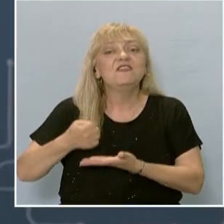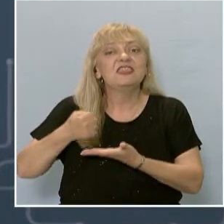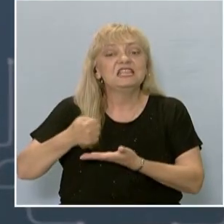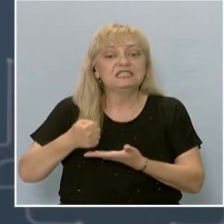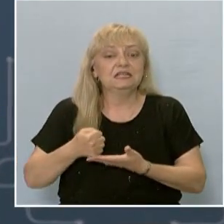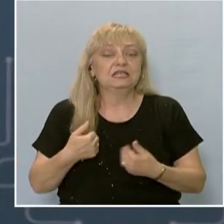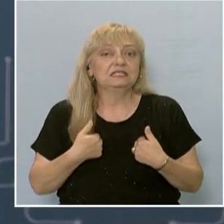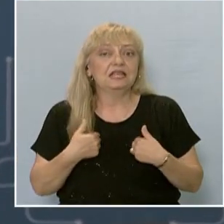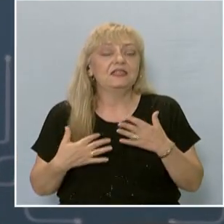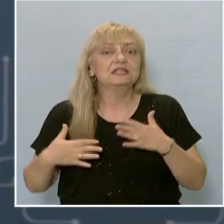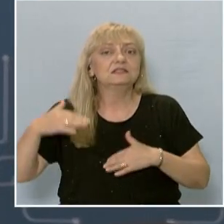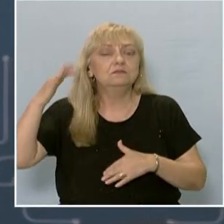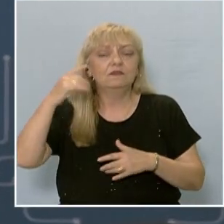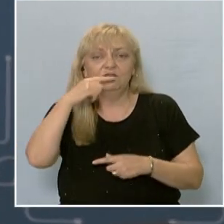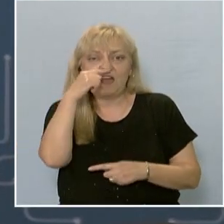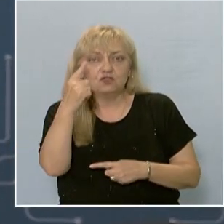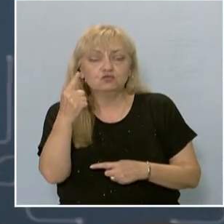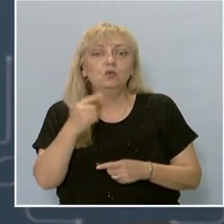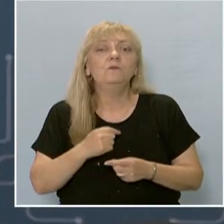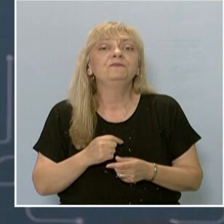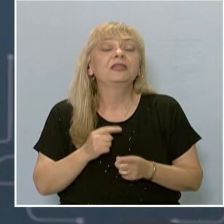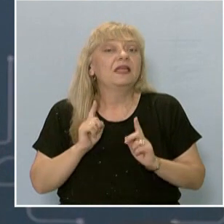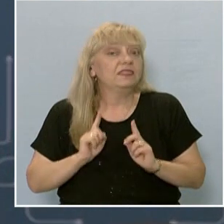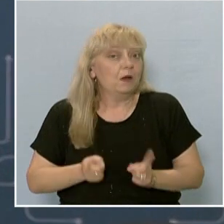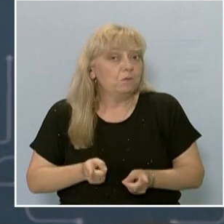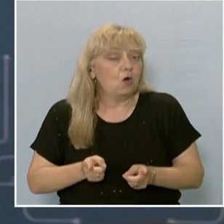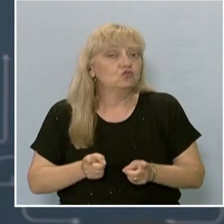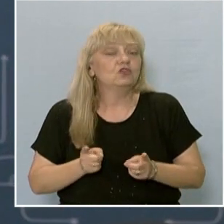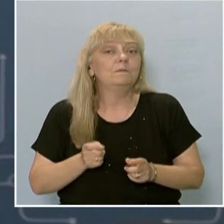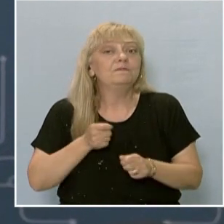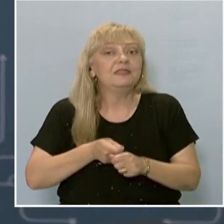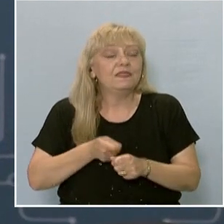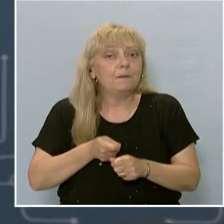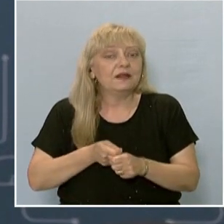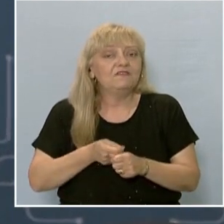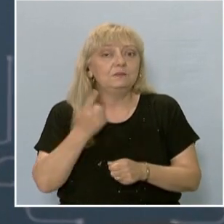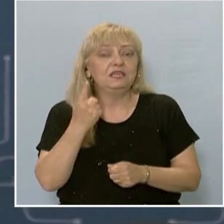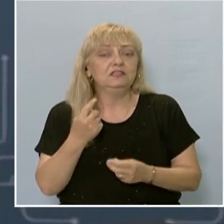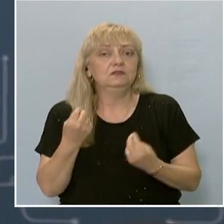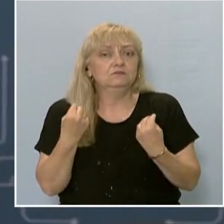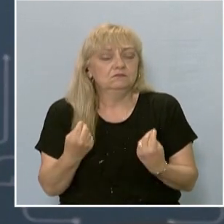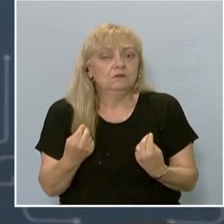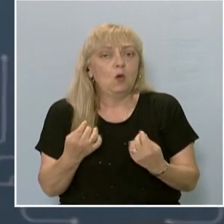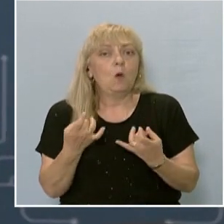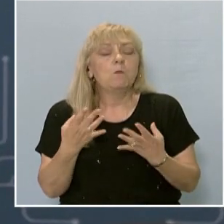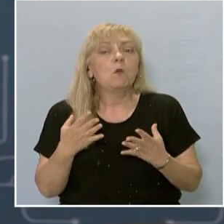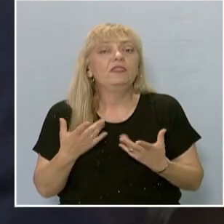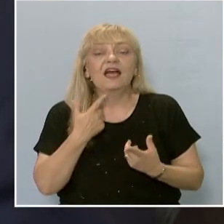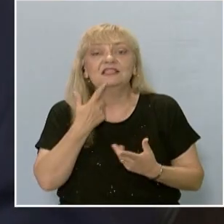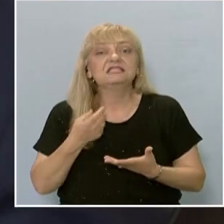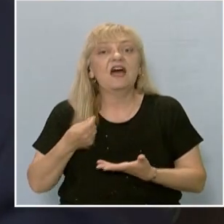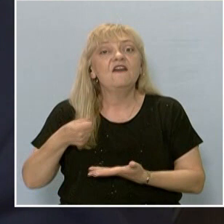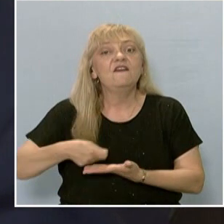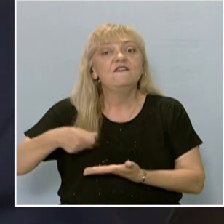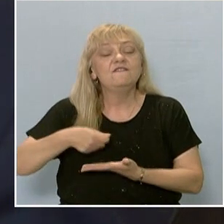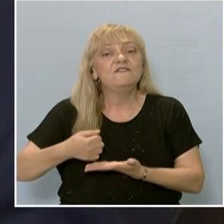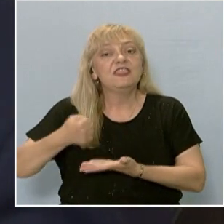За нас е изключително важно да можем да направим един адекватен модел за финансиране на